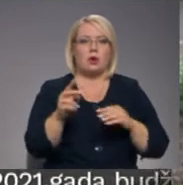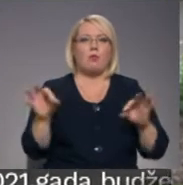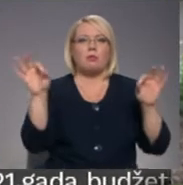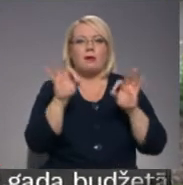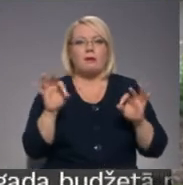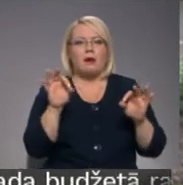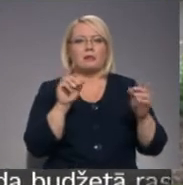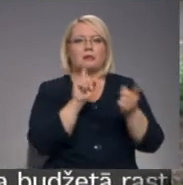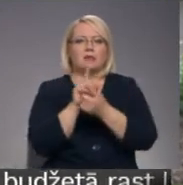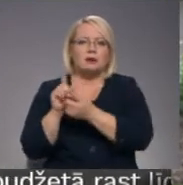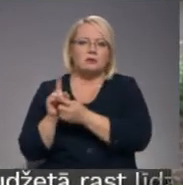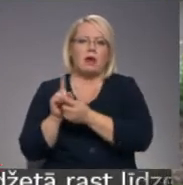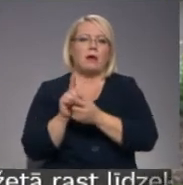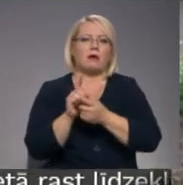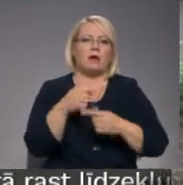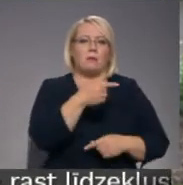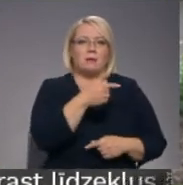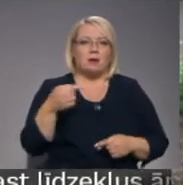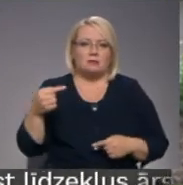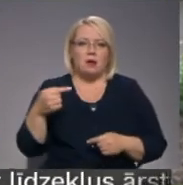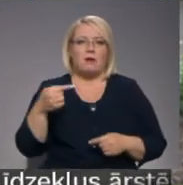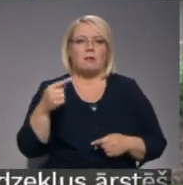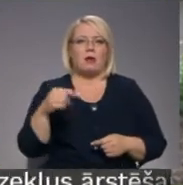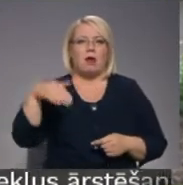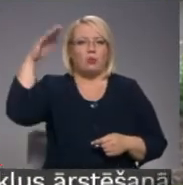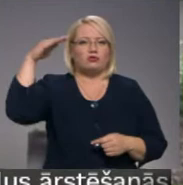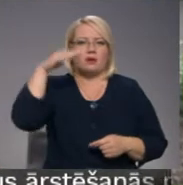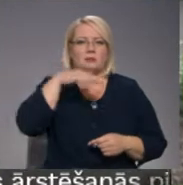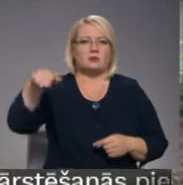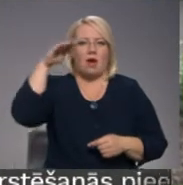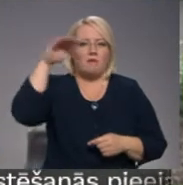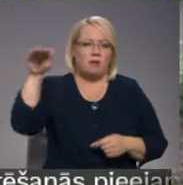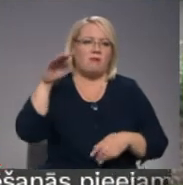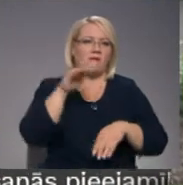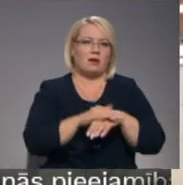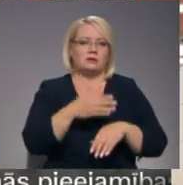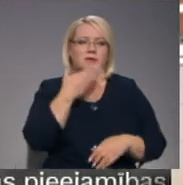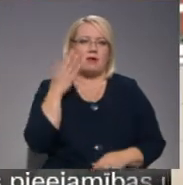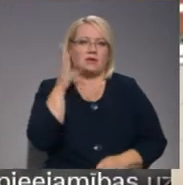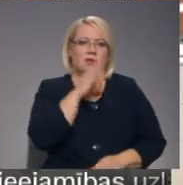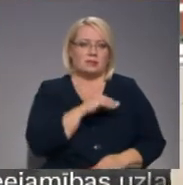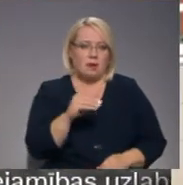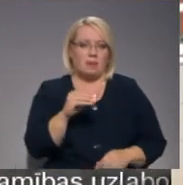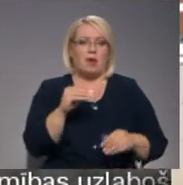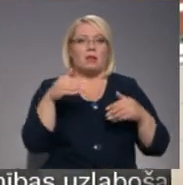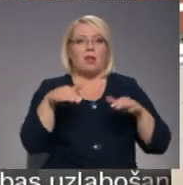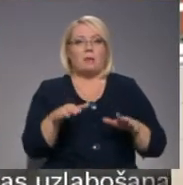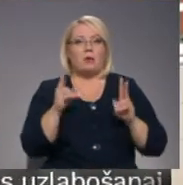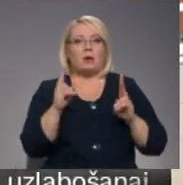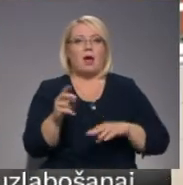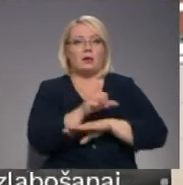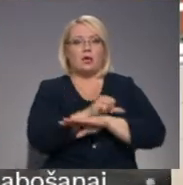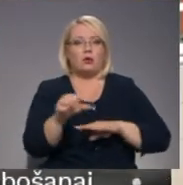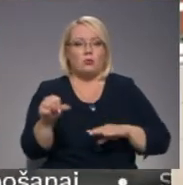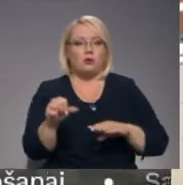saustarpēja. Pirmam stāvam ar augšējiem stāviem šobrīd neviespējam. Lai lēmta par to, kā ierobežot